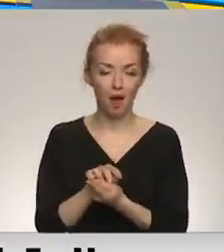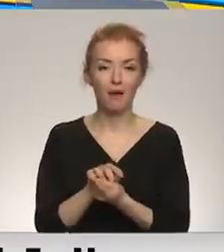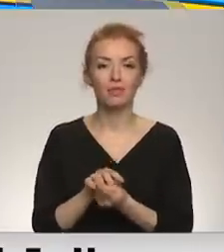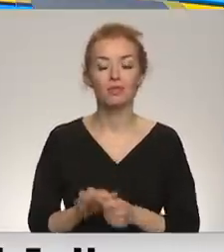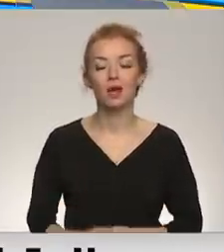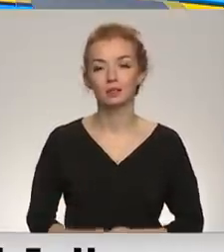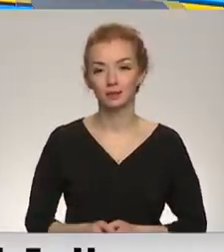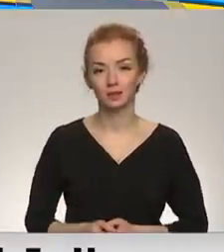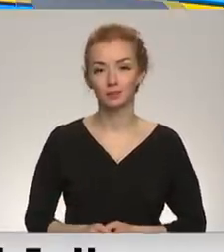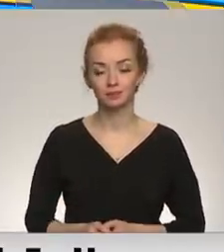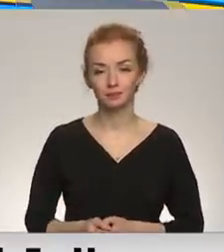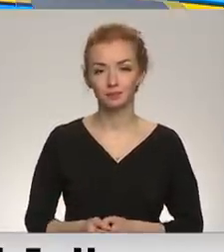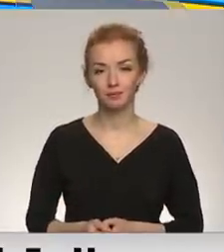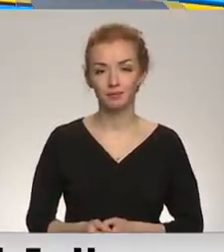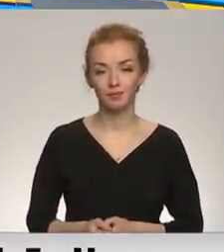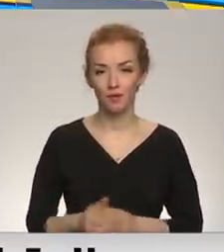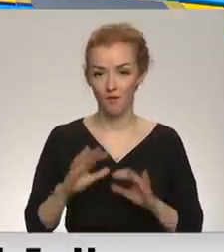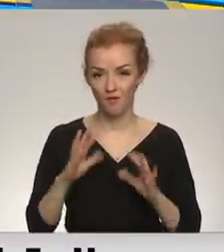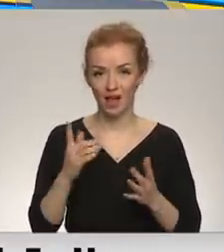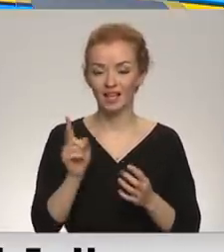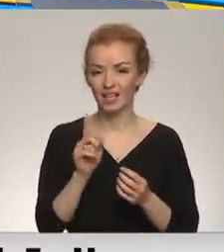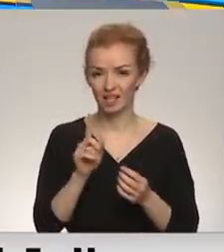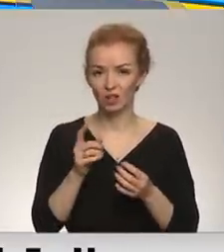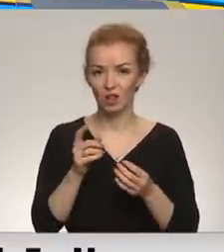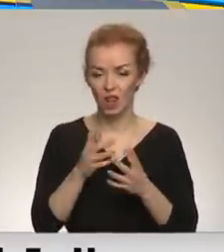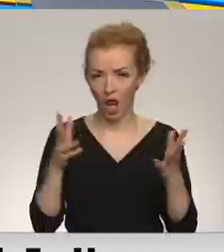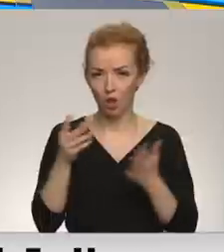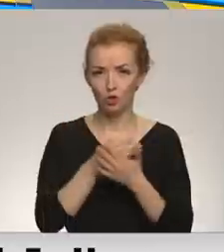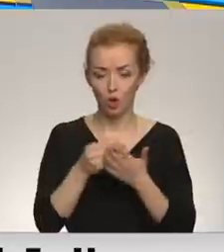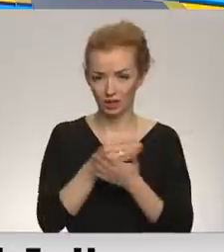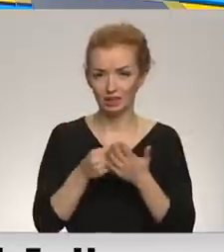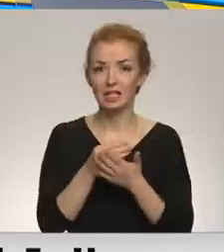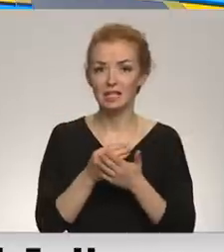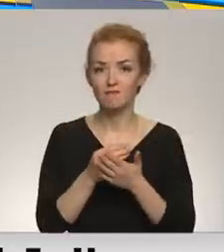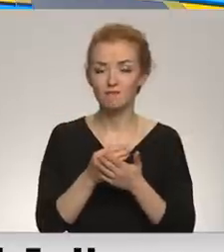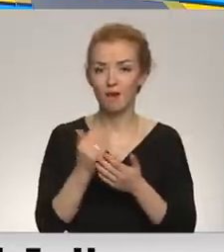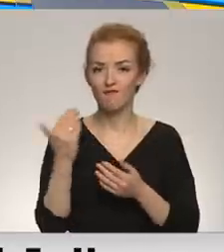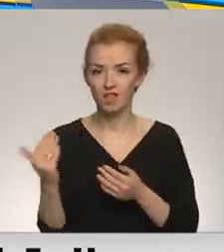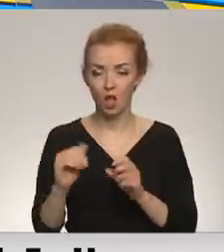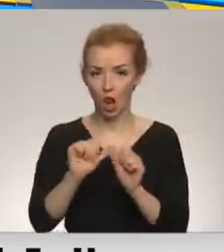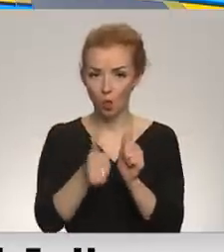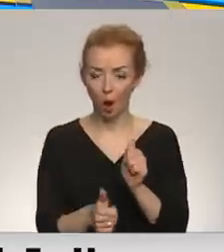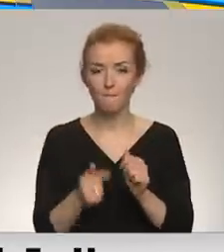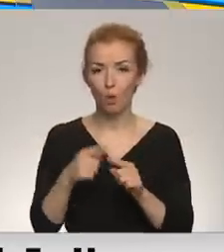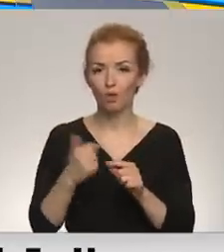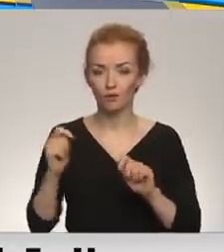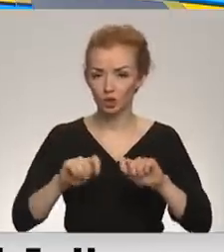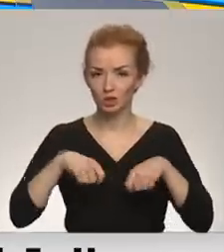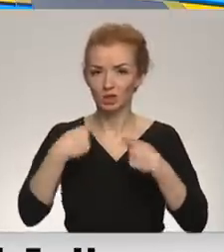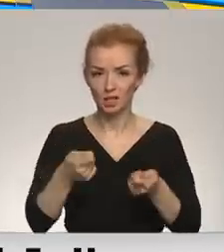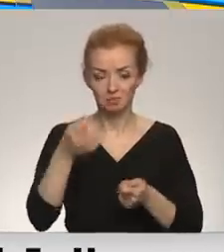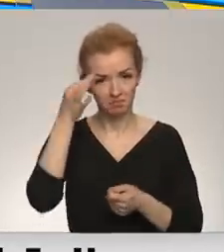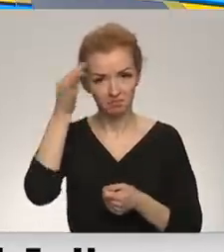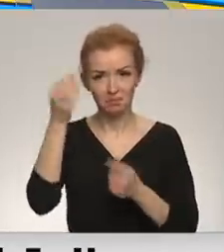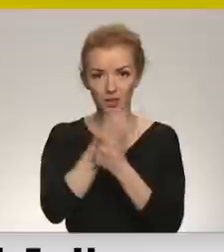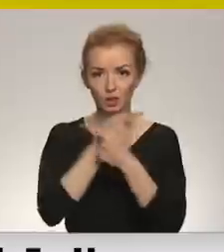vērošanas, kāda ir viņa komunikācija. Cik būtiska ir viņa loma šobrīd šajā konfliktā un viņa spējai sniegt šos komunikācijas